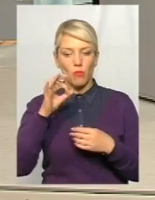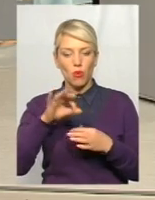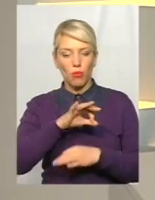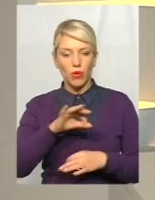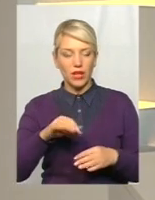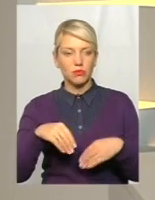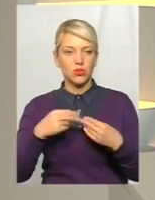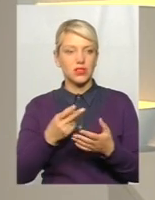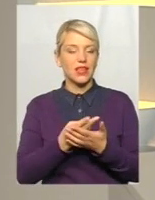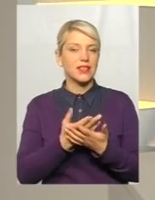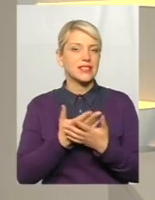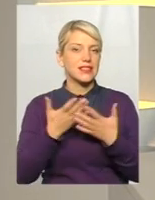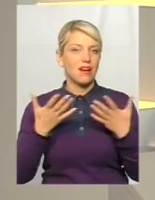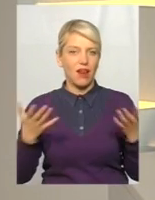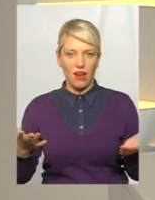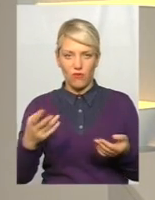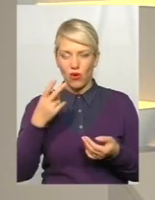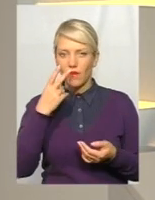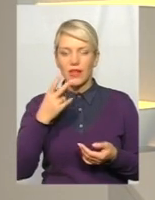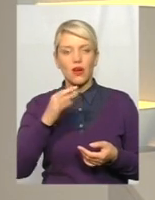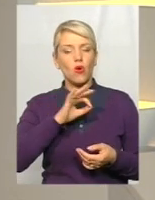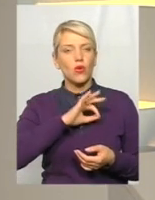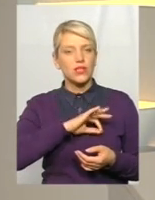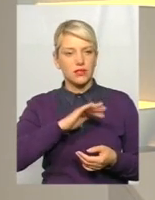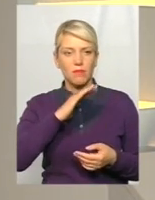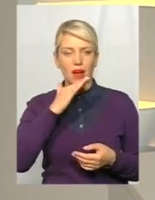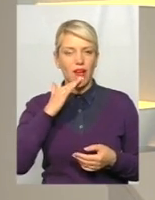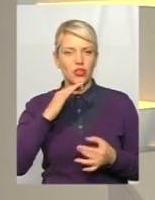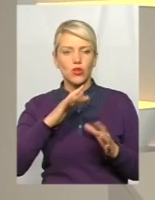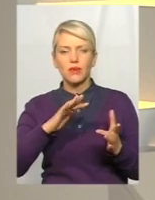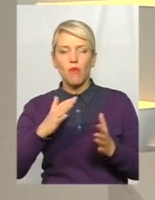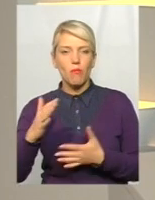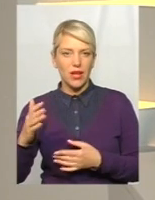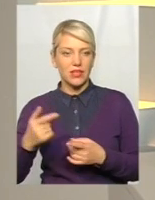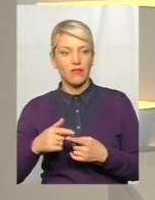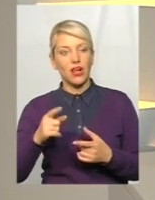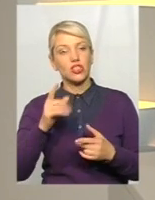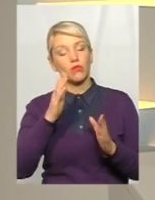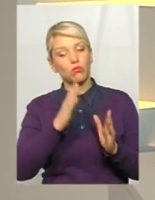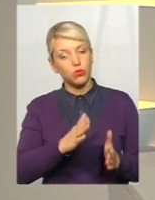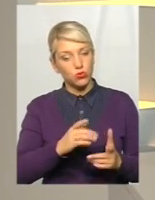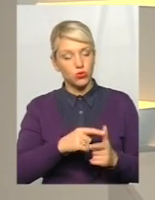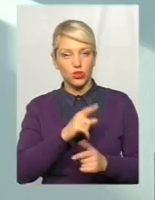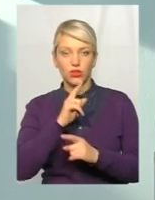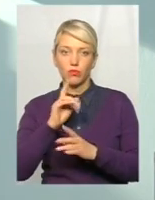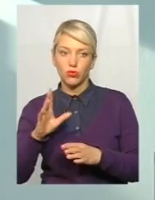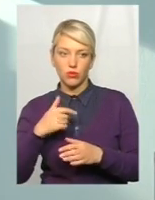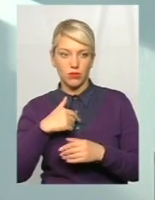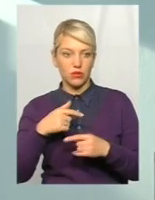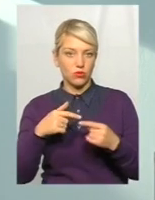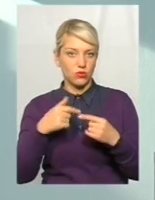яскраво, дійсно, дуже корисних багато моментів, але чи вони будуть чи ні, насправді ми не знаємо на сьогодні.